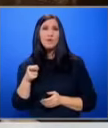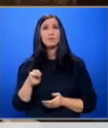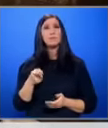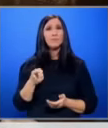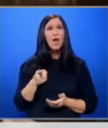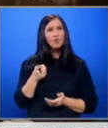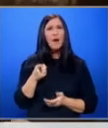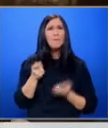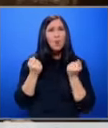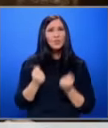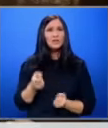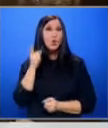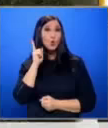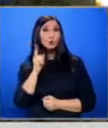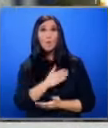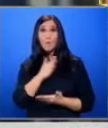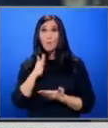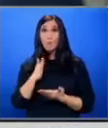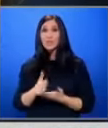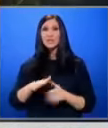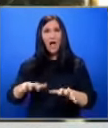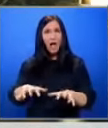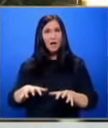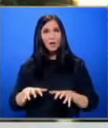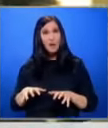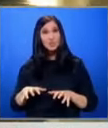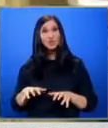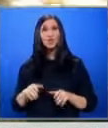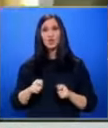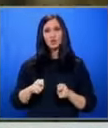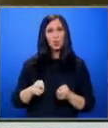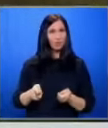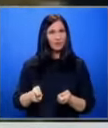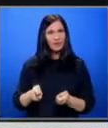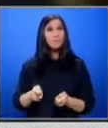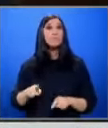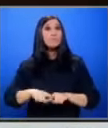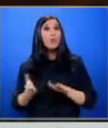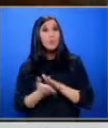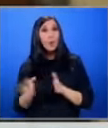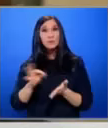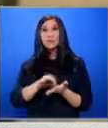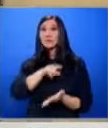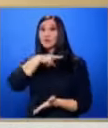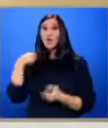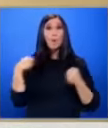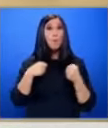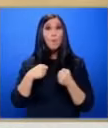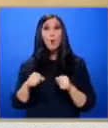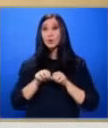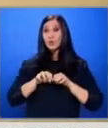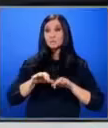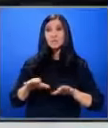наказуемо И последните са на грабежа и изнодването На делото присъства жертвата на побоя от